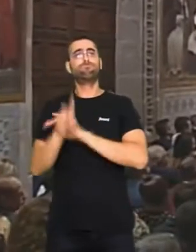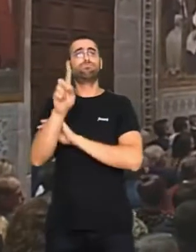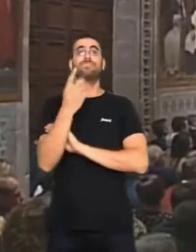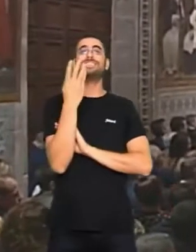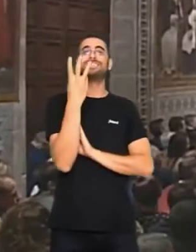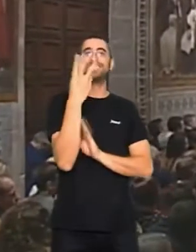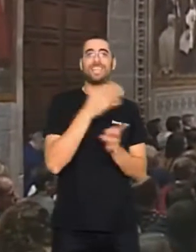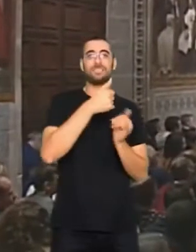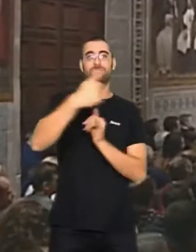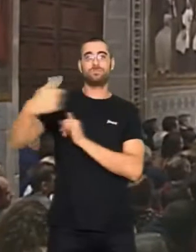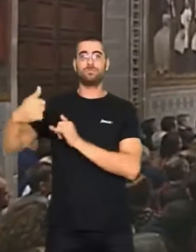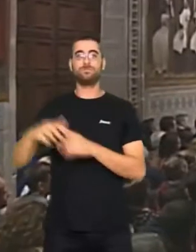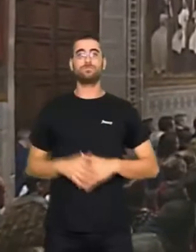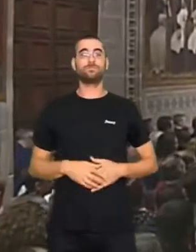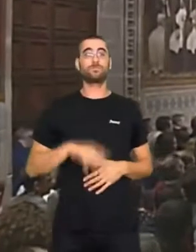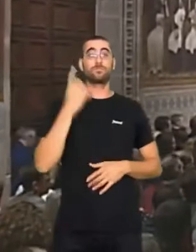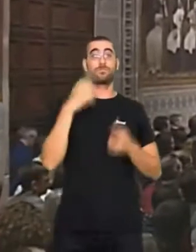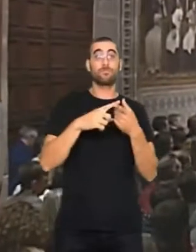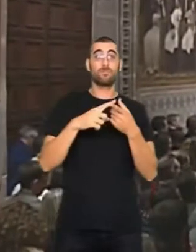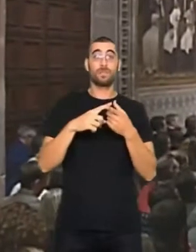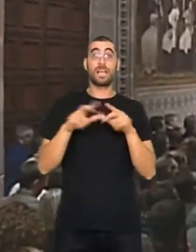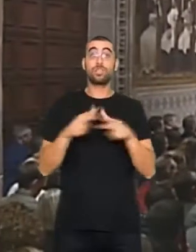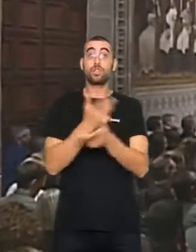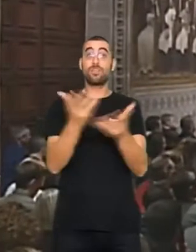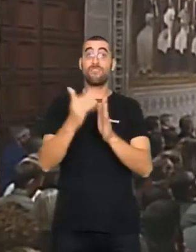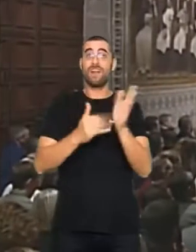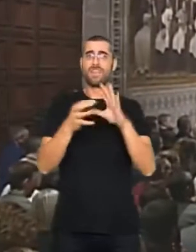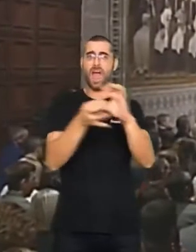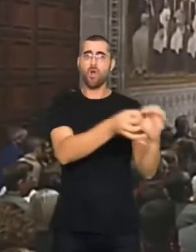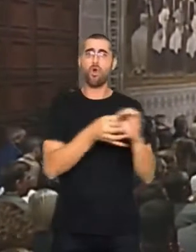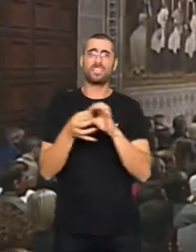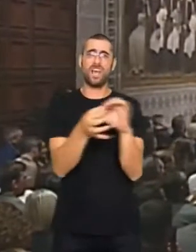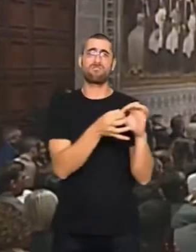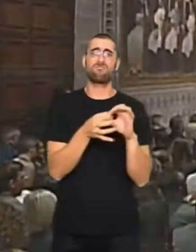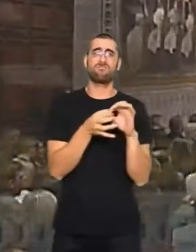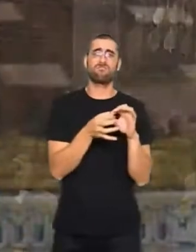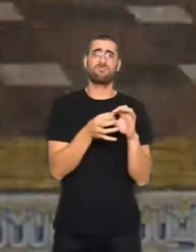tres direccions. En primer lloc, s'ha cohesionat la societat valenciana darrere d'esta